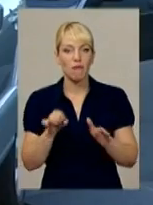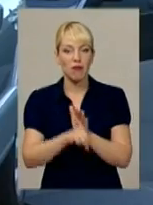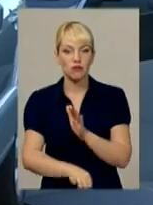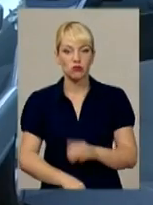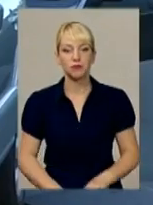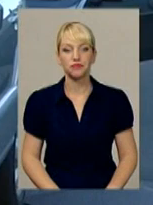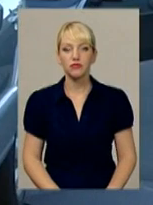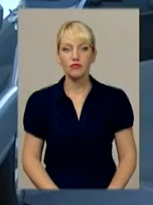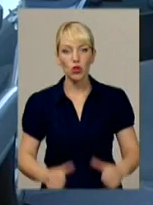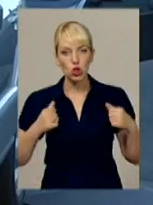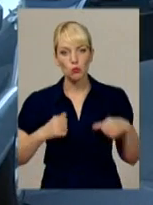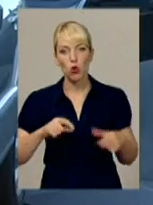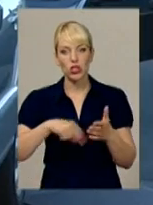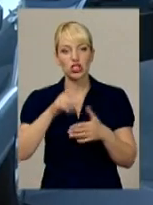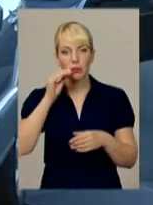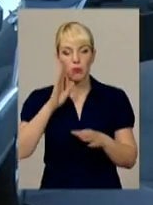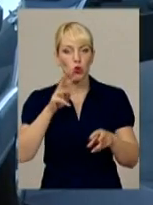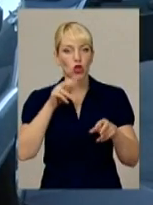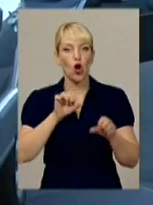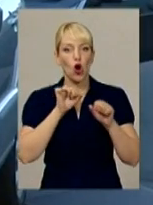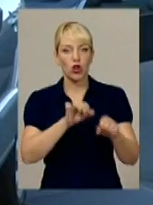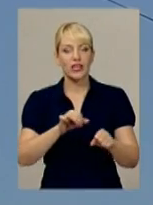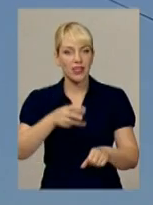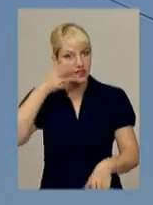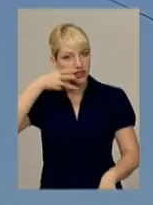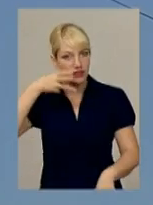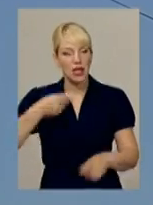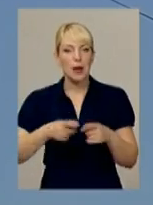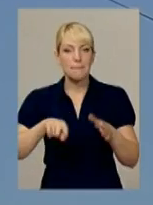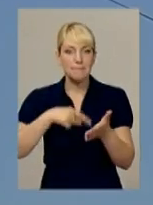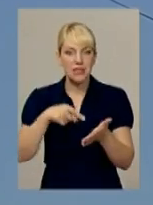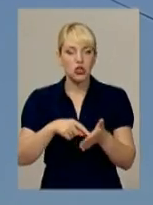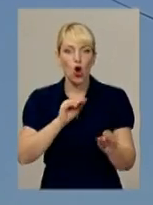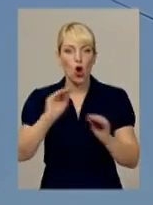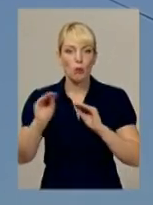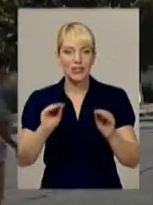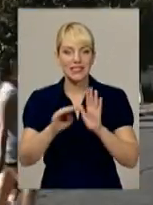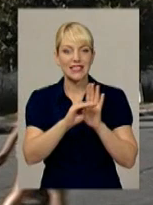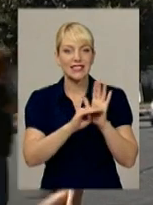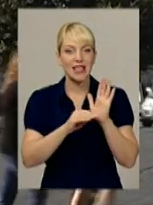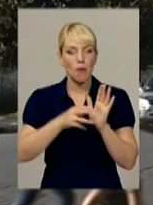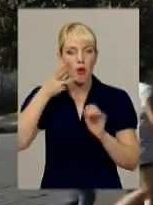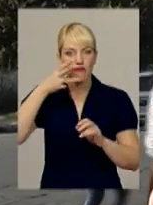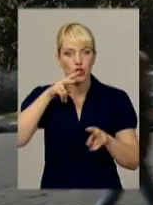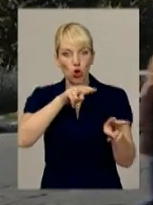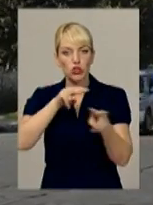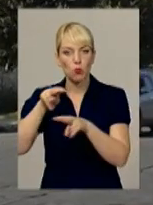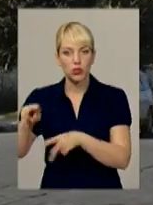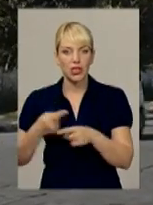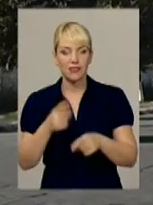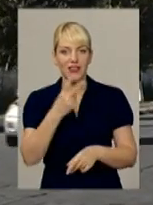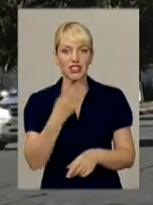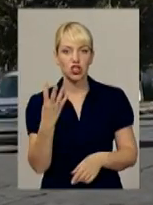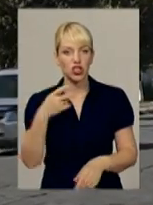Споки Шепетівки охоронятиме всевидюче око. Місто обладнали системою відеоспостереження. 24 камери